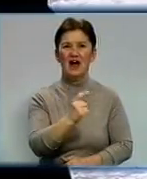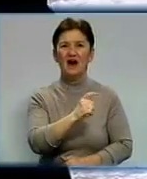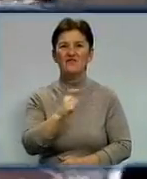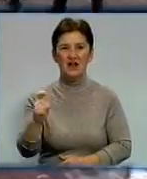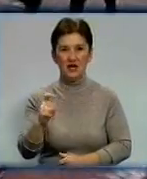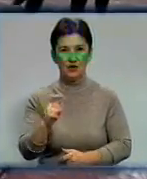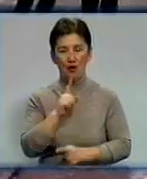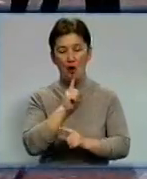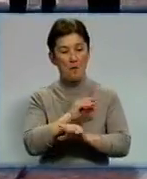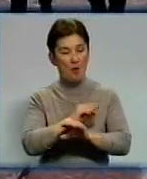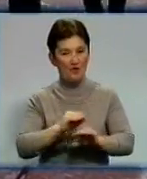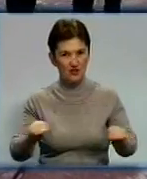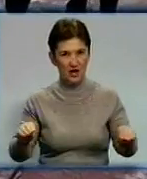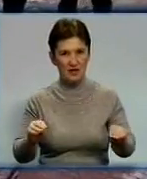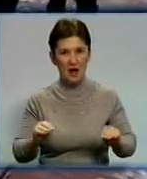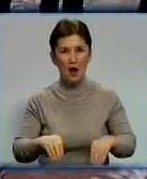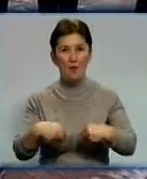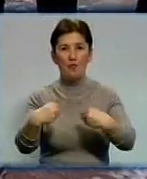покладанням квітів до вічного вогню.